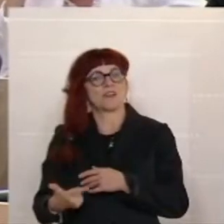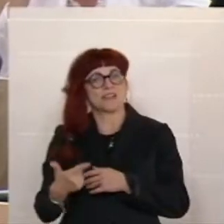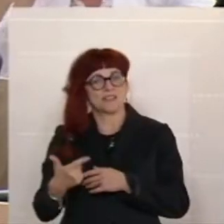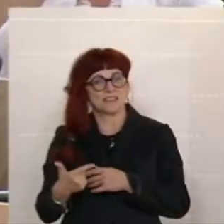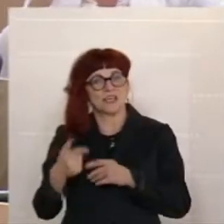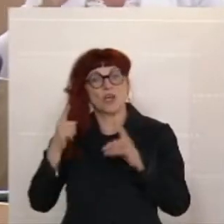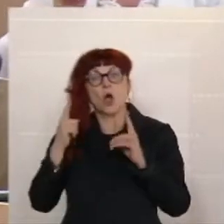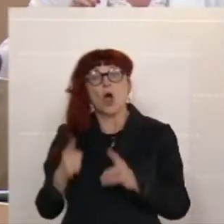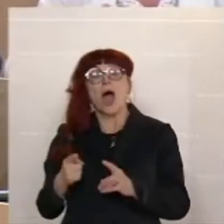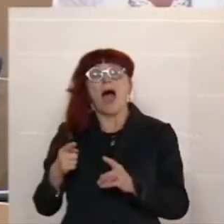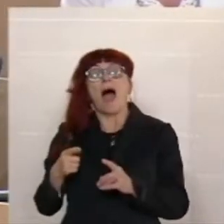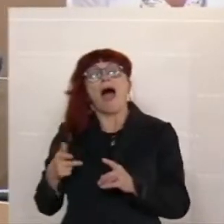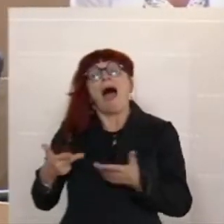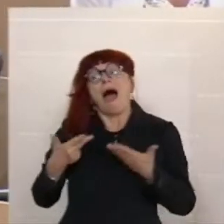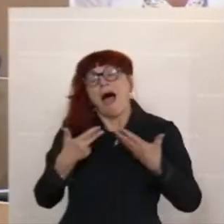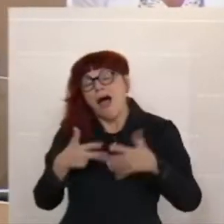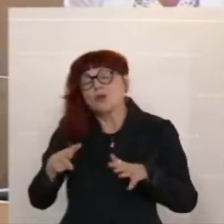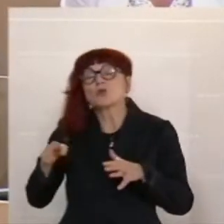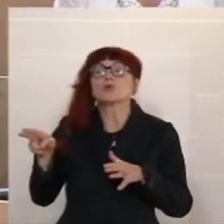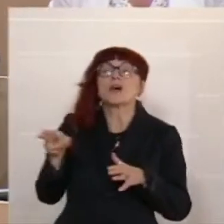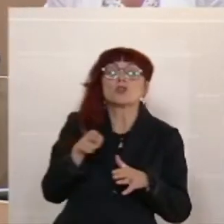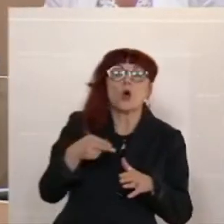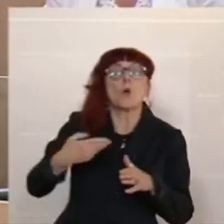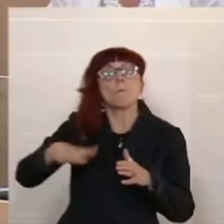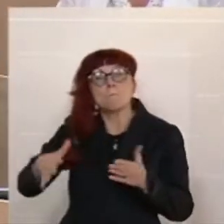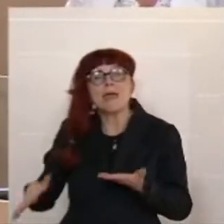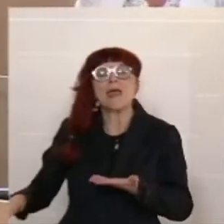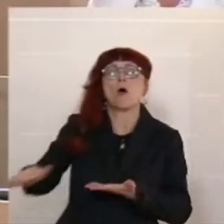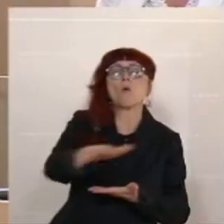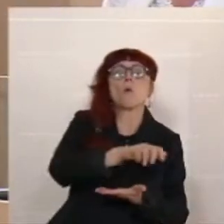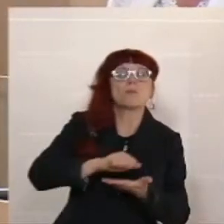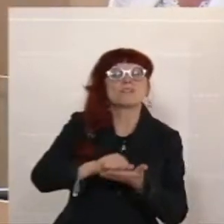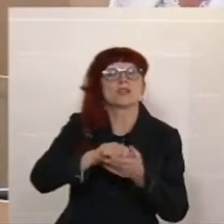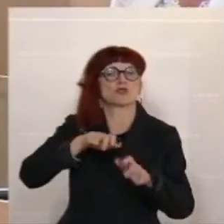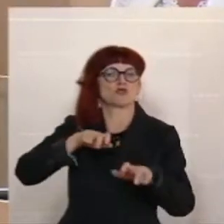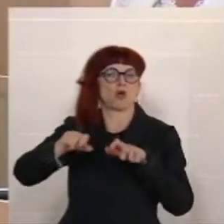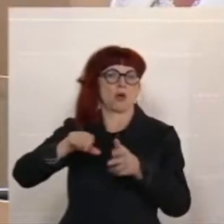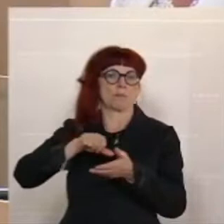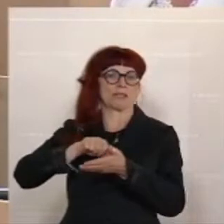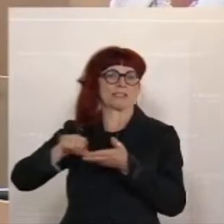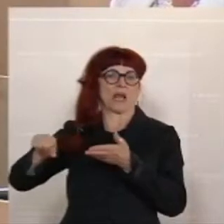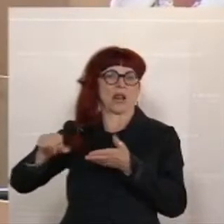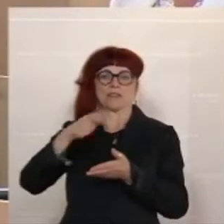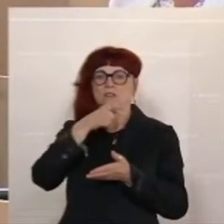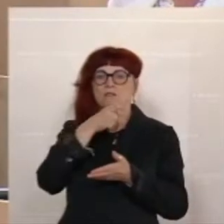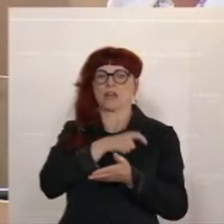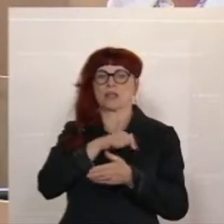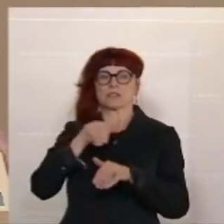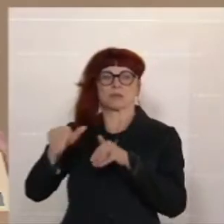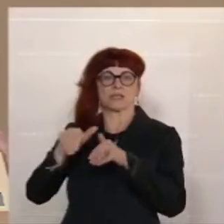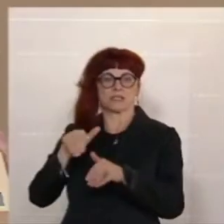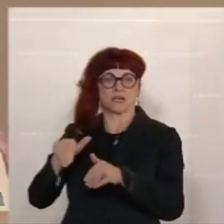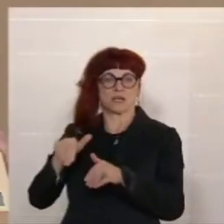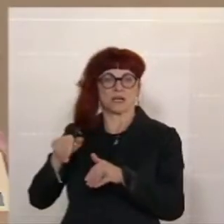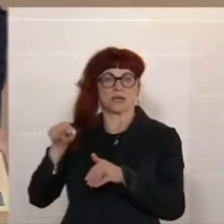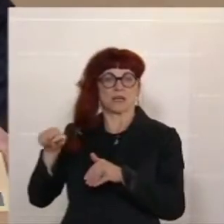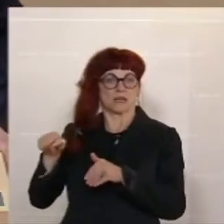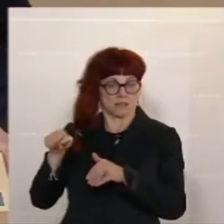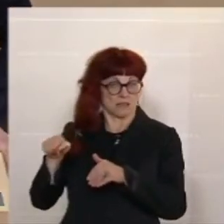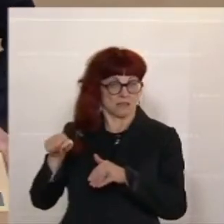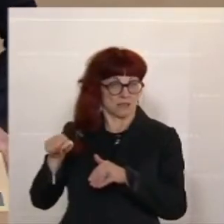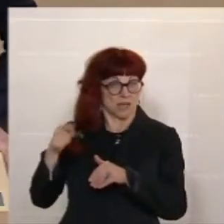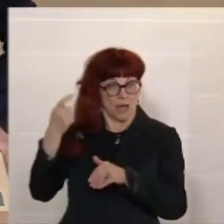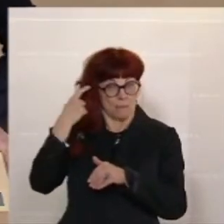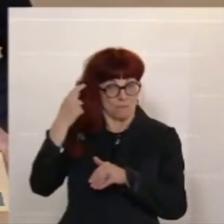Umsatzsteuer an den Finanzminister durch die Preissteigerungen allein. 800 Euro. Damit erhält sie